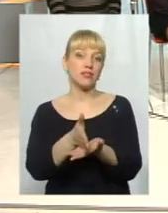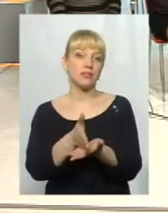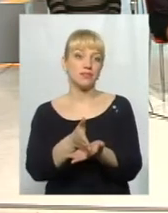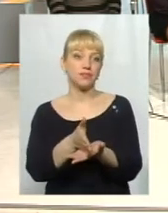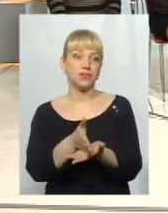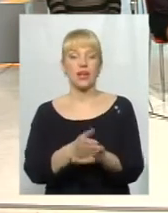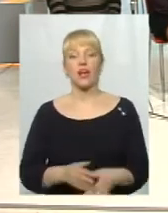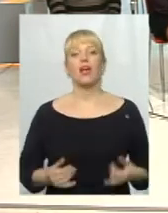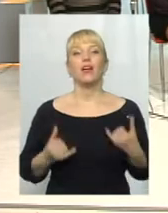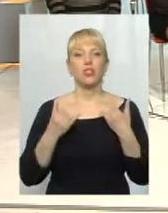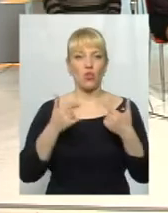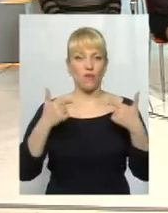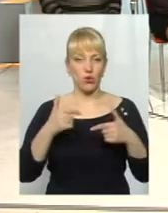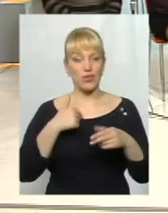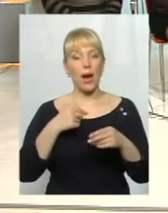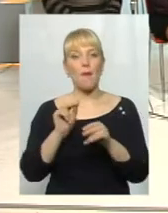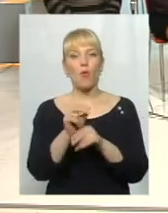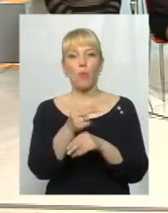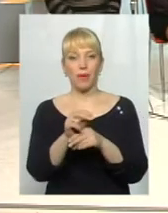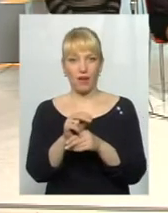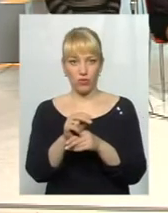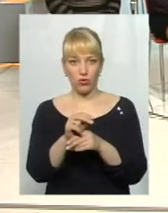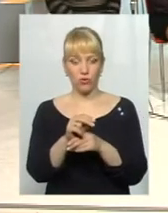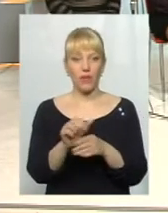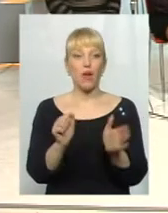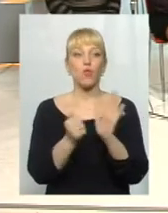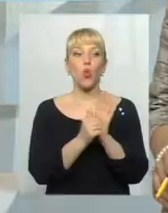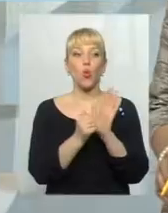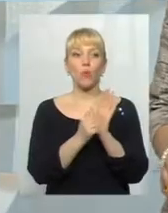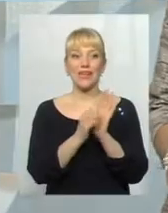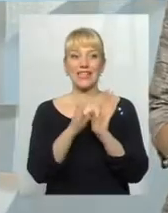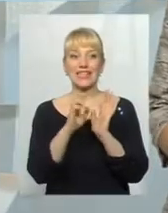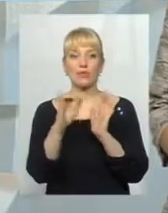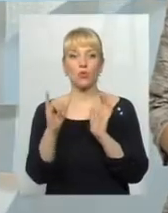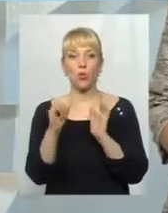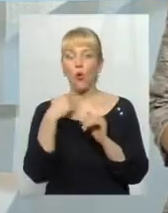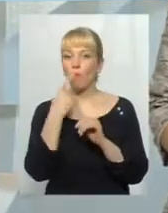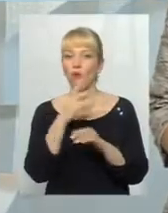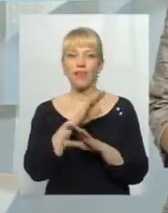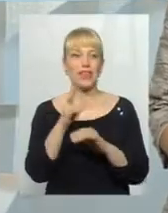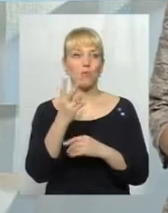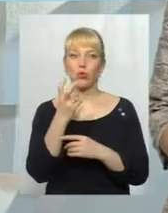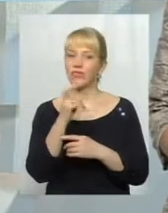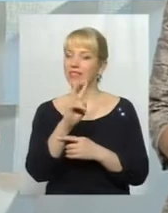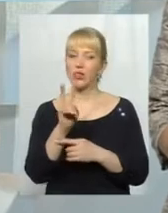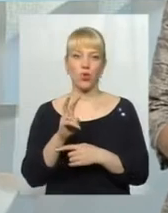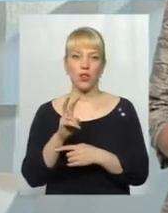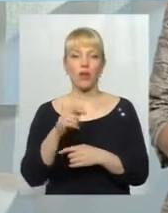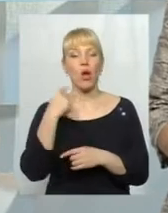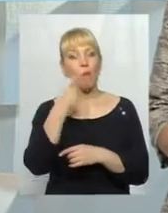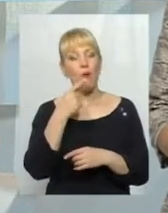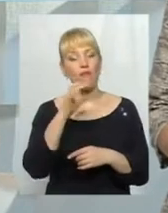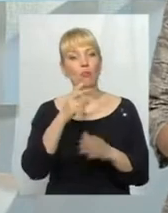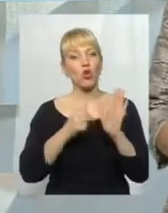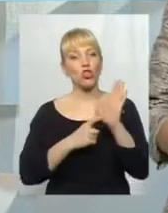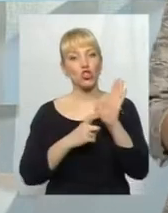Власне, шановні гості, я поправлю. В документах СБУ мова йде не про 200 доларів, мова йде про 600